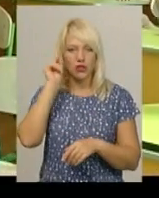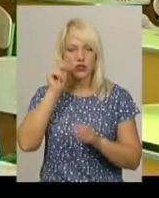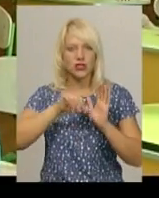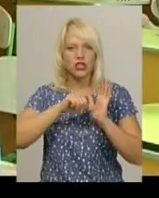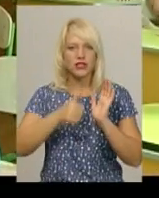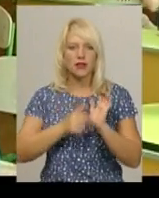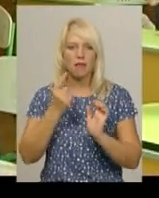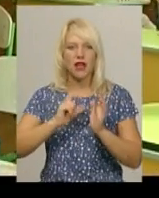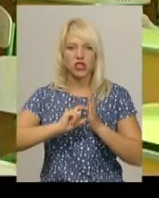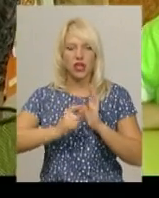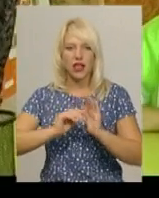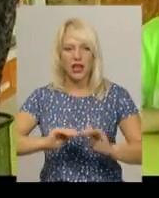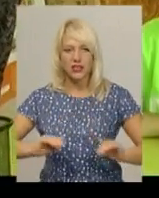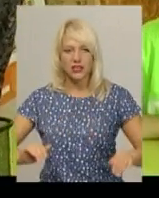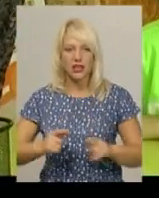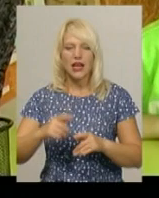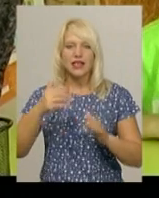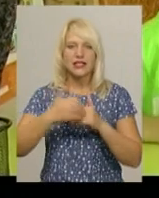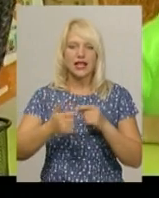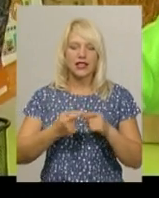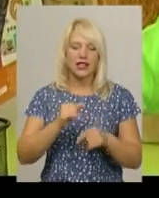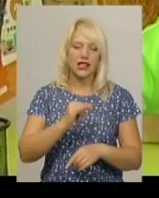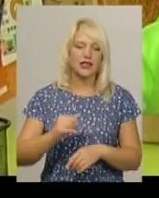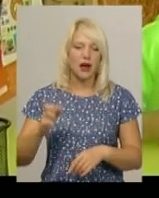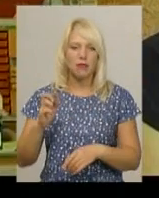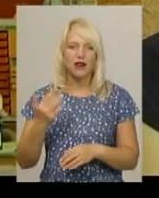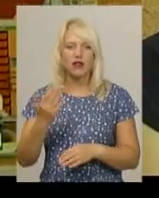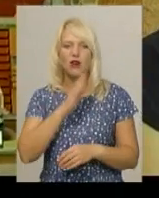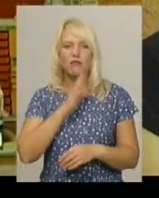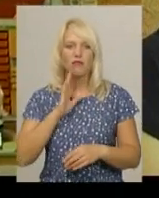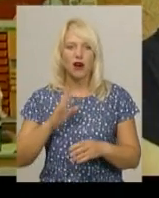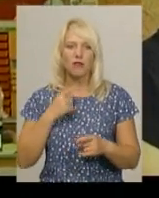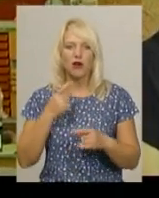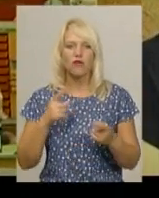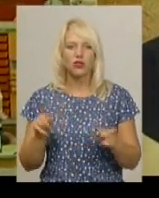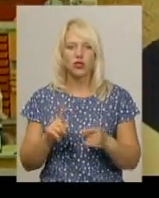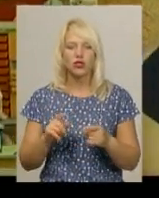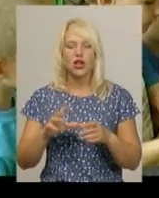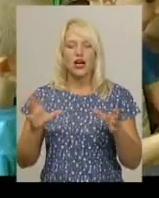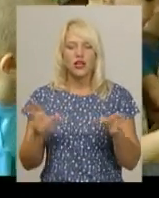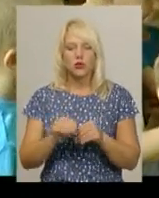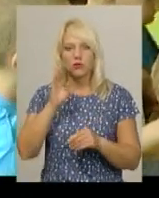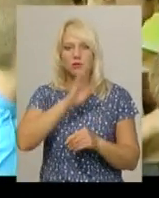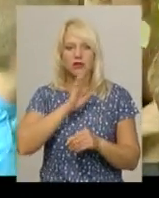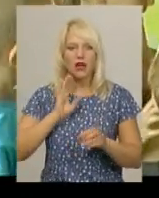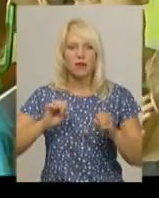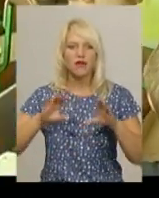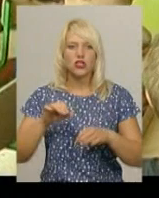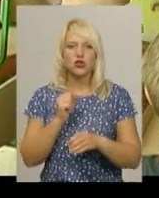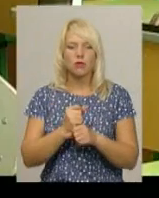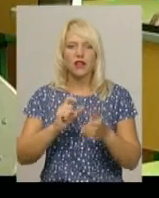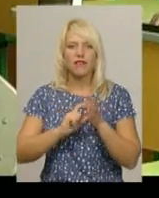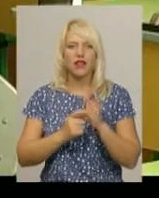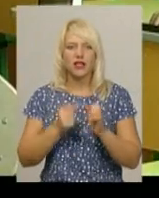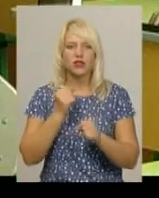першокласників. Серед них Ілля Баран. Його мама Ірина каже, разом з іншими батьками вирішили зробити у класі ремонт. Усім іншим